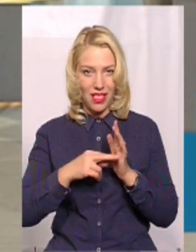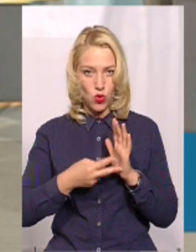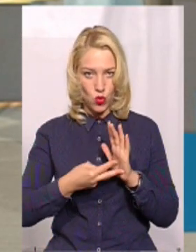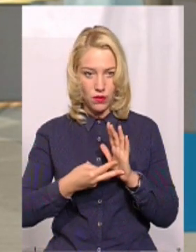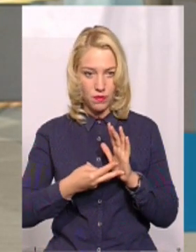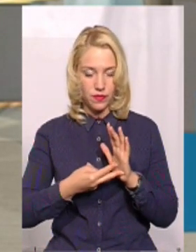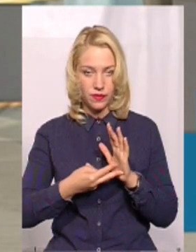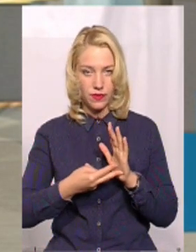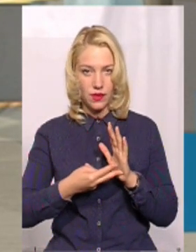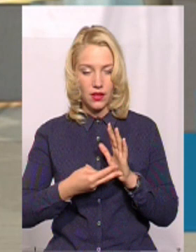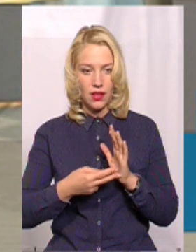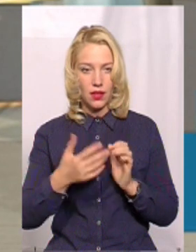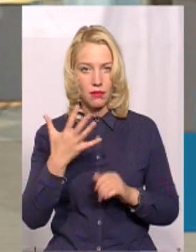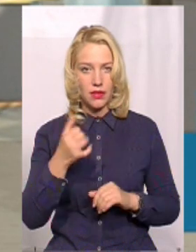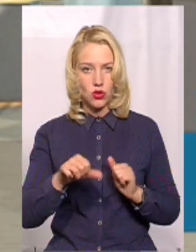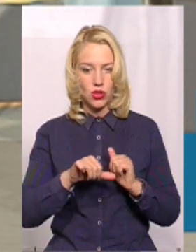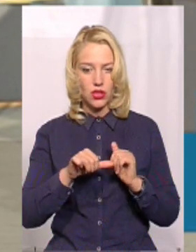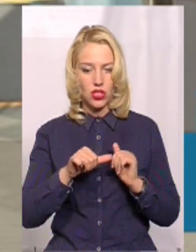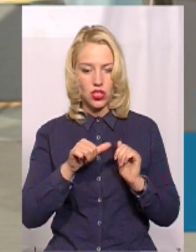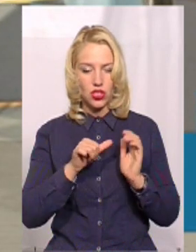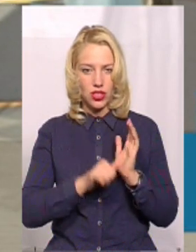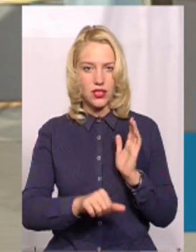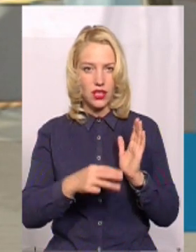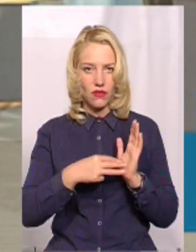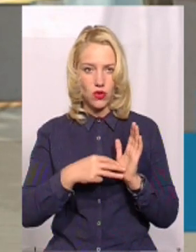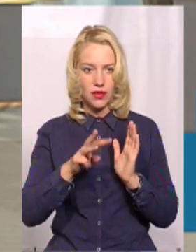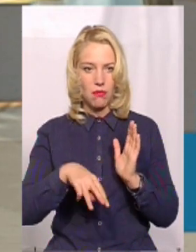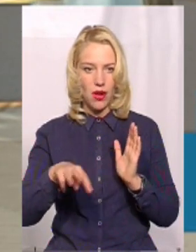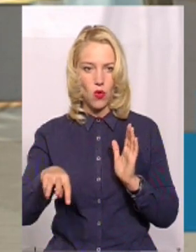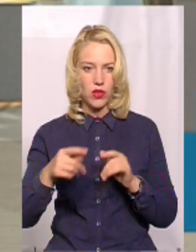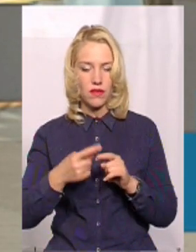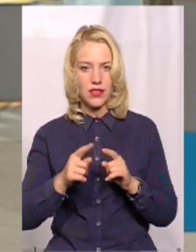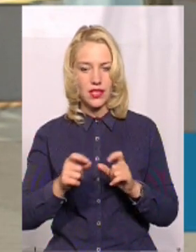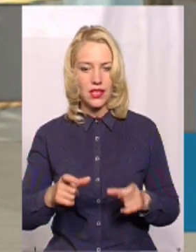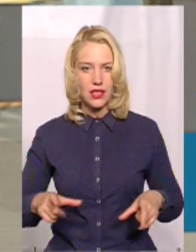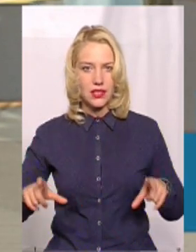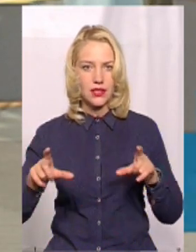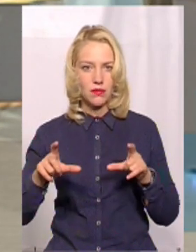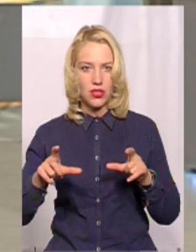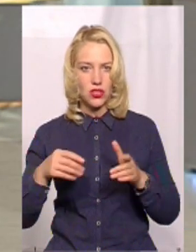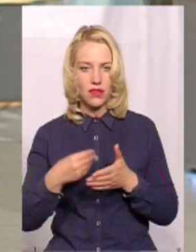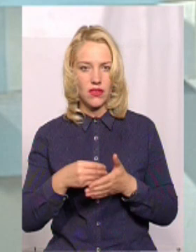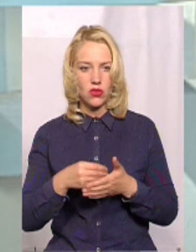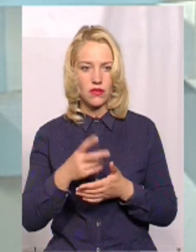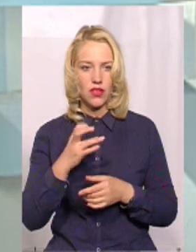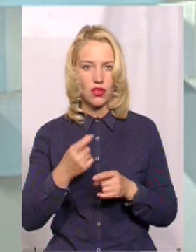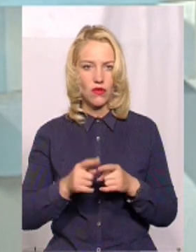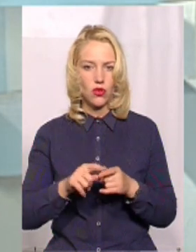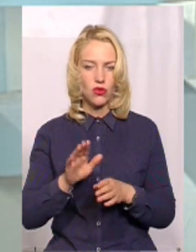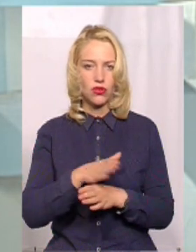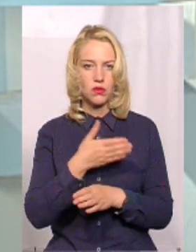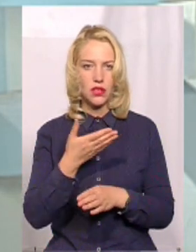Значить, 568 мільйонів, так як ви сказали, це збільшення, вроді би, фінансування. Але воно